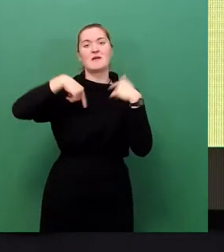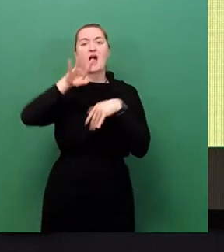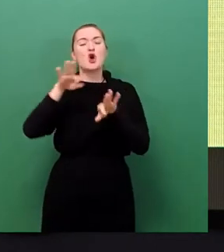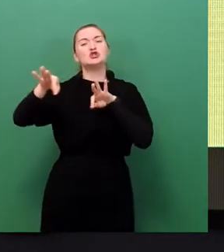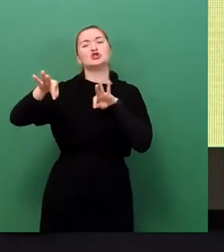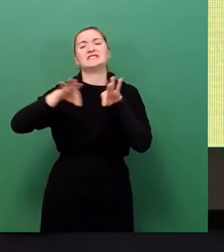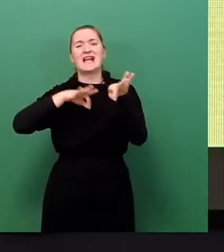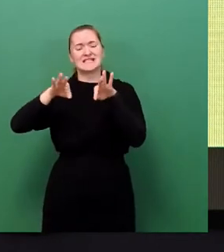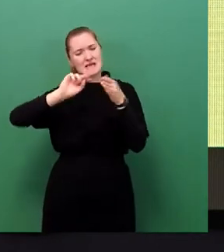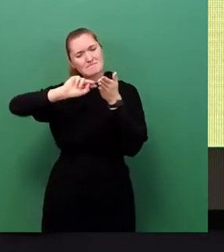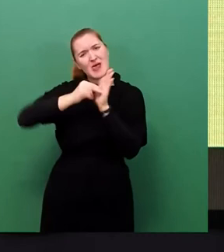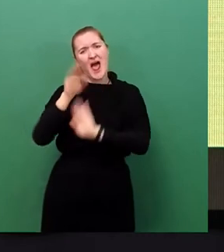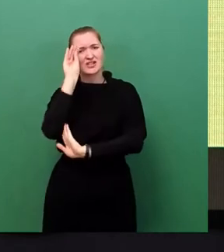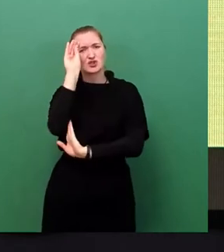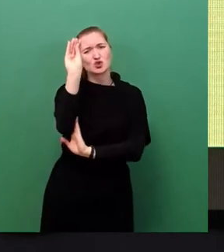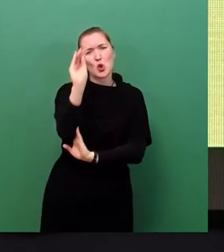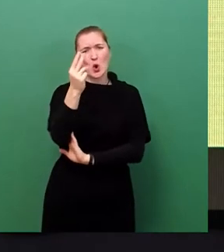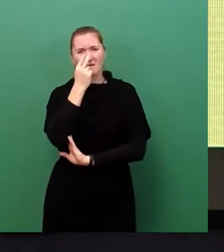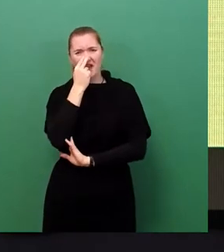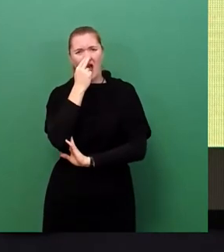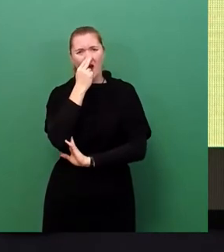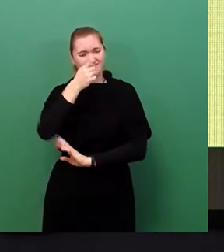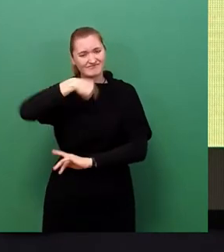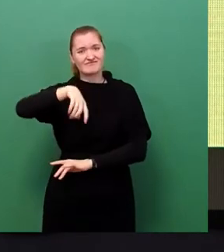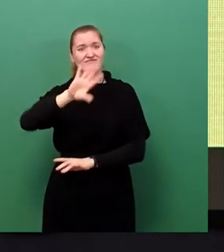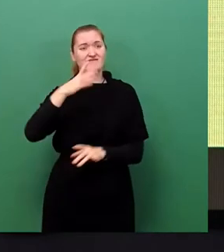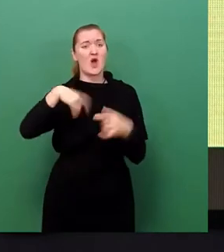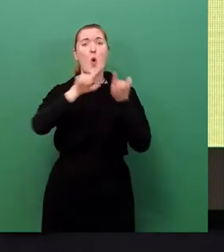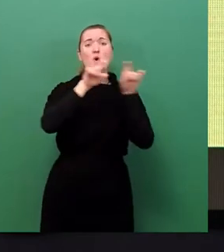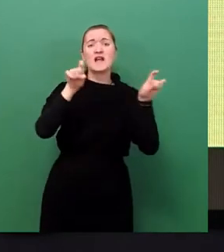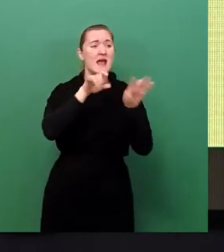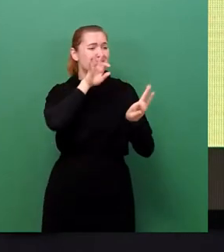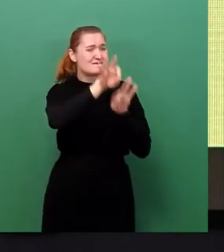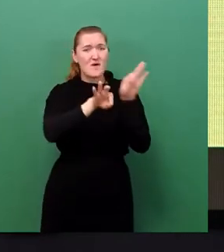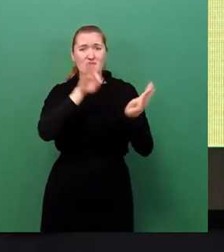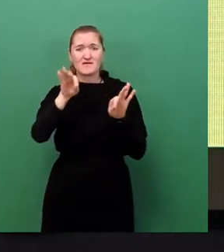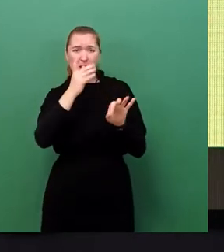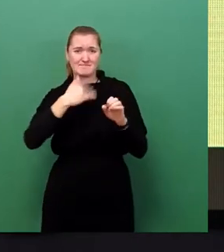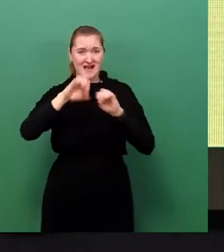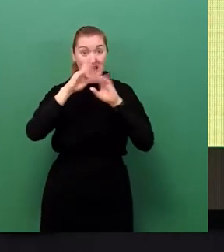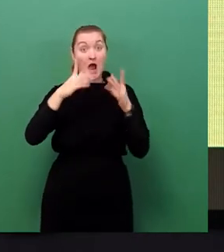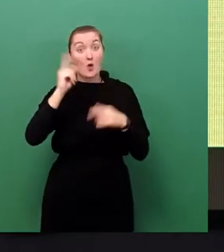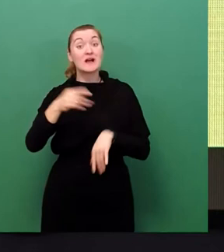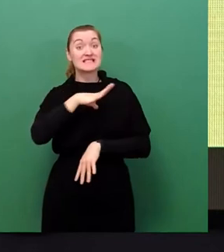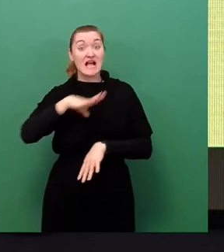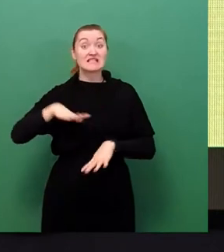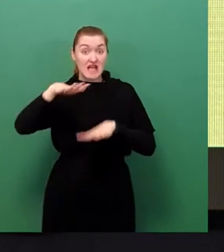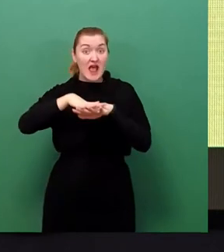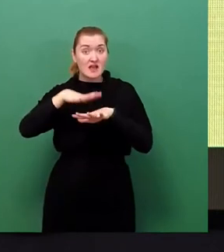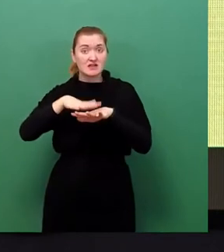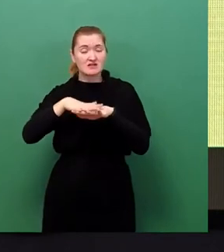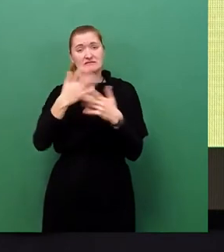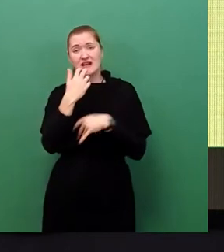ein Plan, ein Programm für unsere städtischen Unternehmen und insbesondere allen voran die Sachsen Energie, früher Drehwag. Wir müssen also